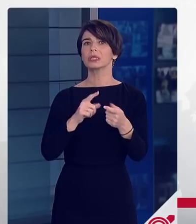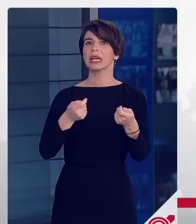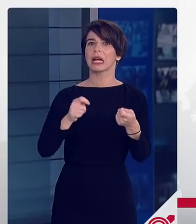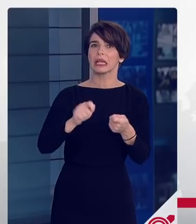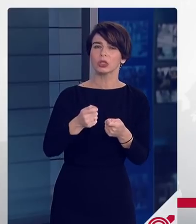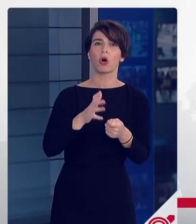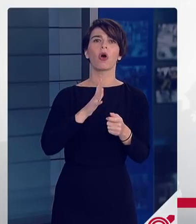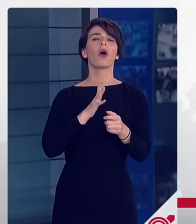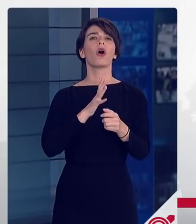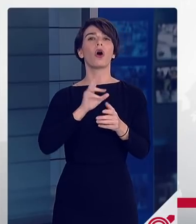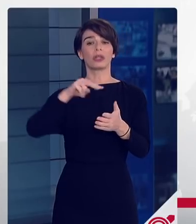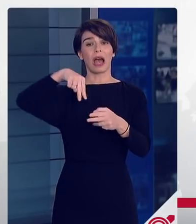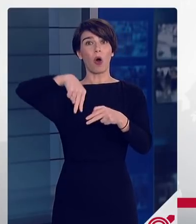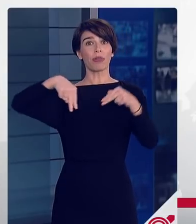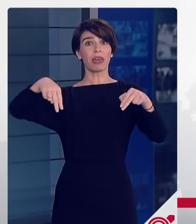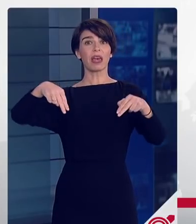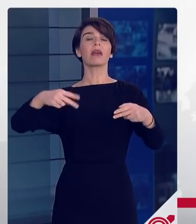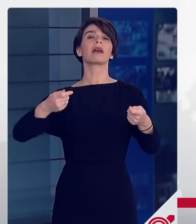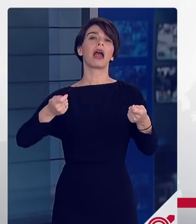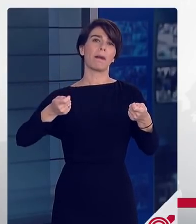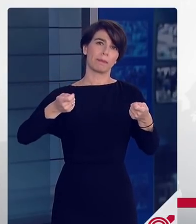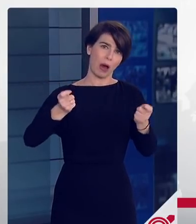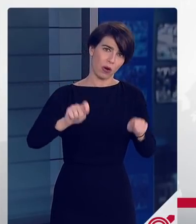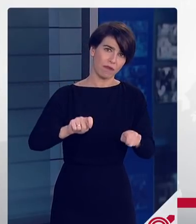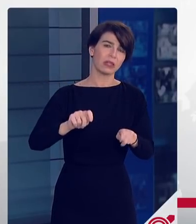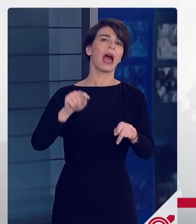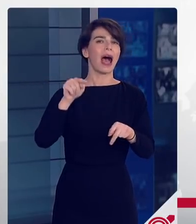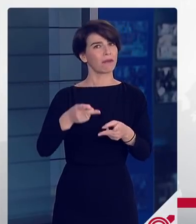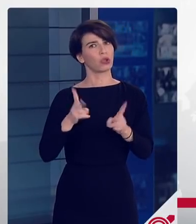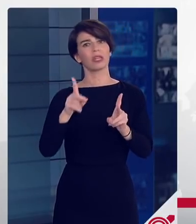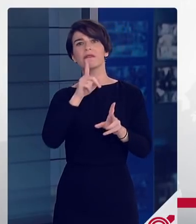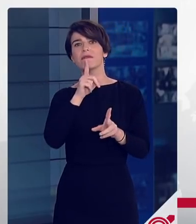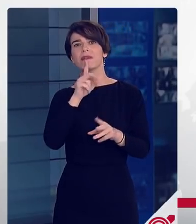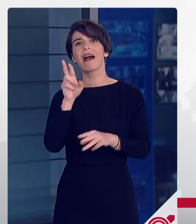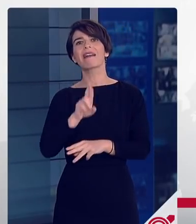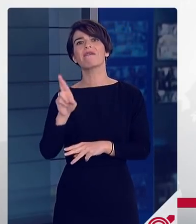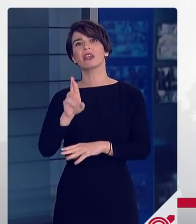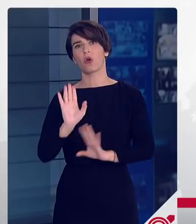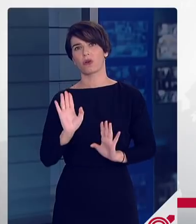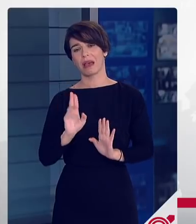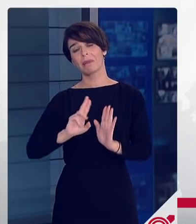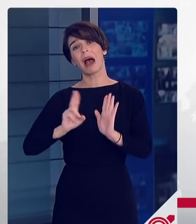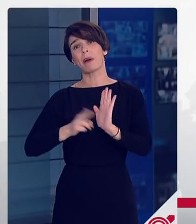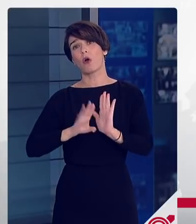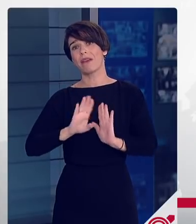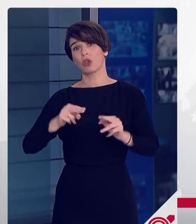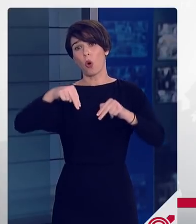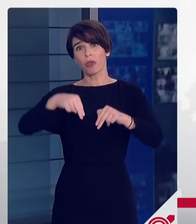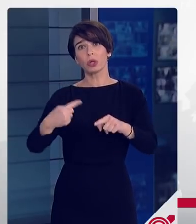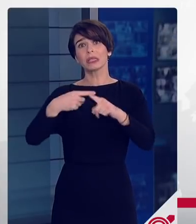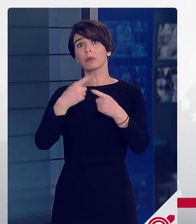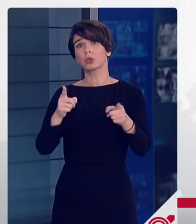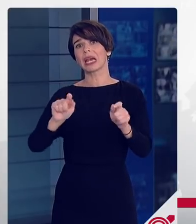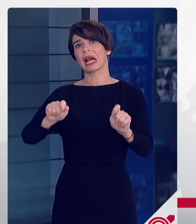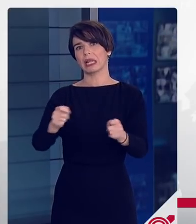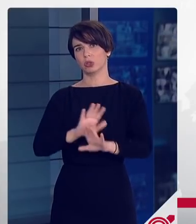ότι τις απαγόρευσεις ορθίων και τις απαγόρευσεις μουσικής θα ισχύουν και για το Ρεβεγιών Από εκεί και πέρα όλα τα